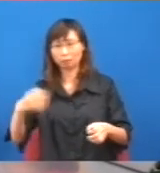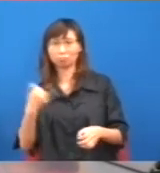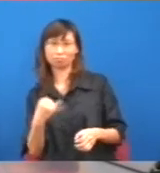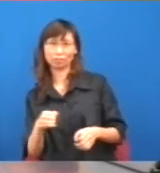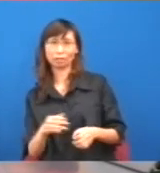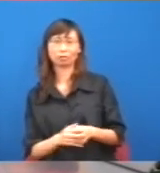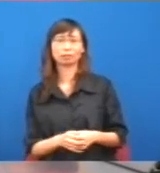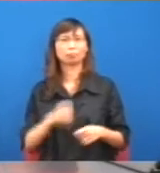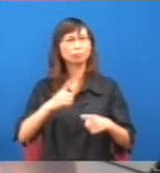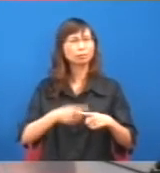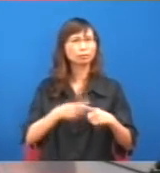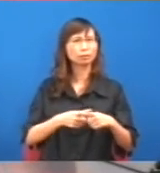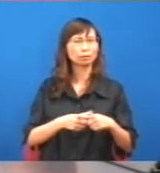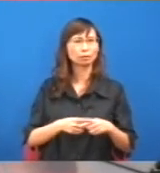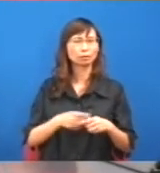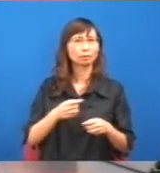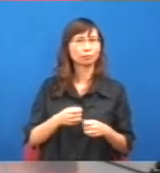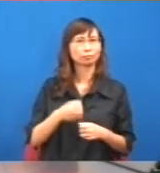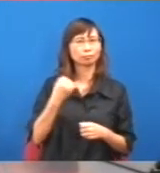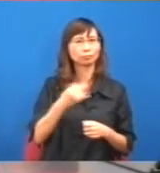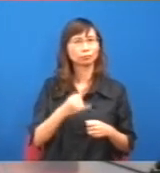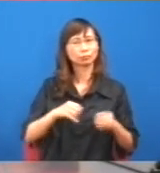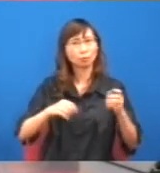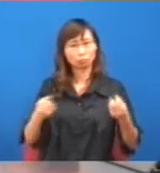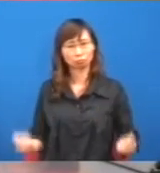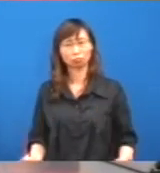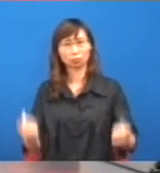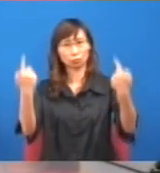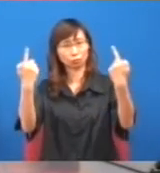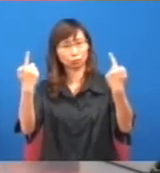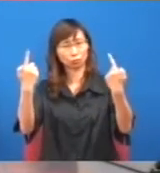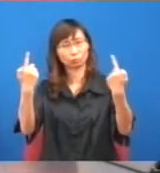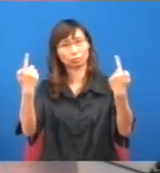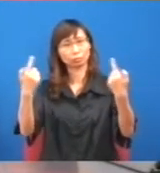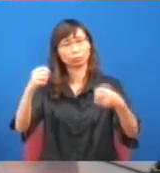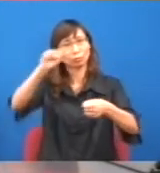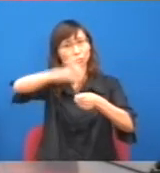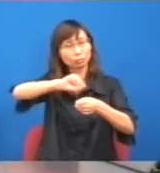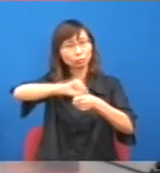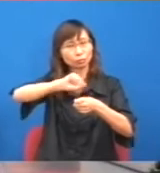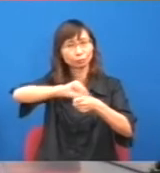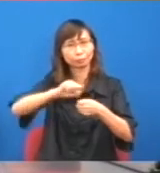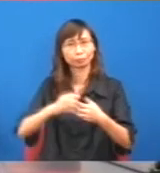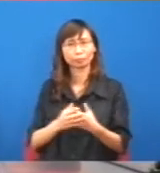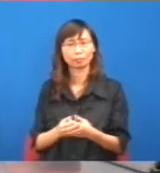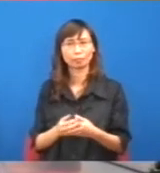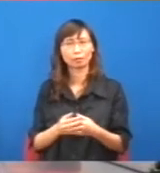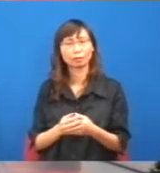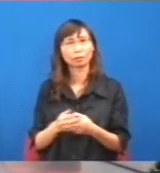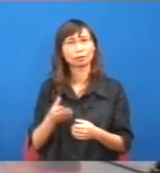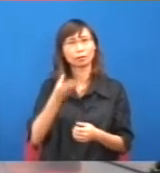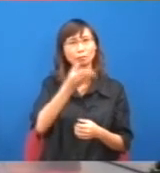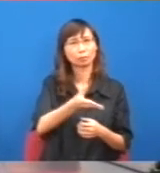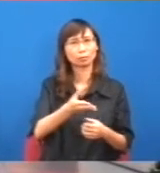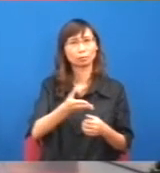所以現在你再在通脹之下,你還不追加給他的時候,即是說,最低工資的保護效力,即